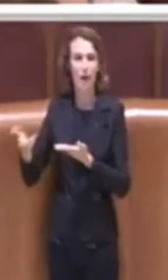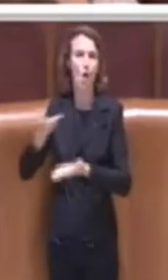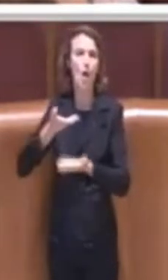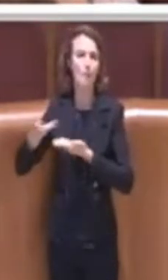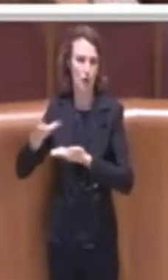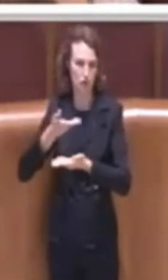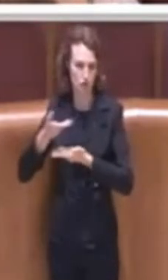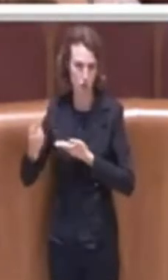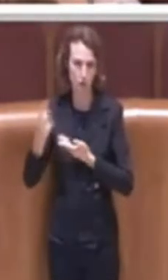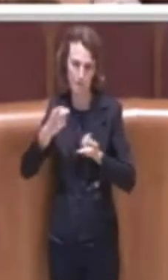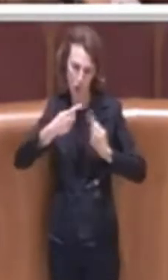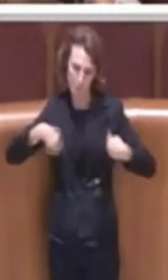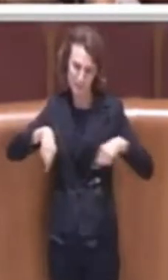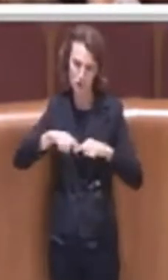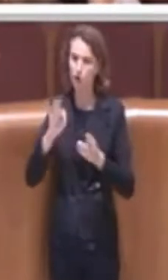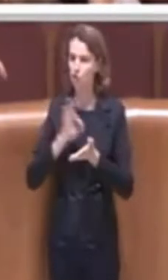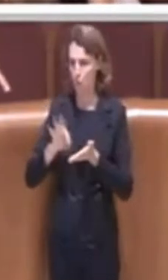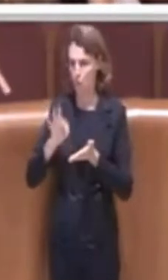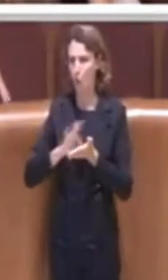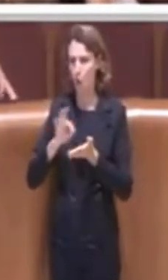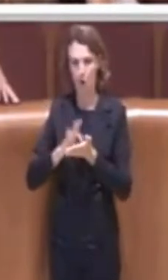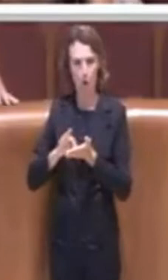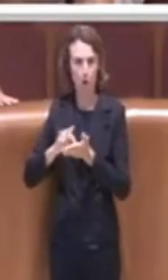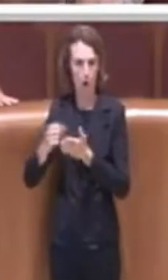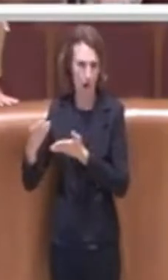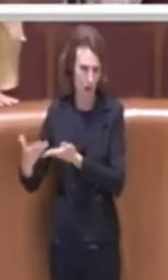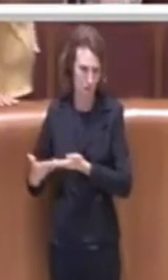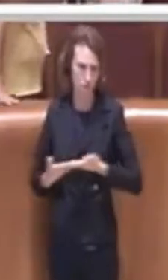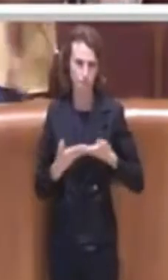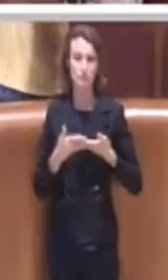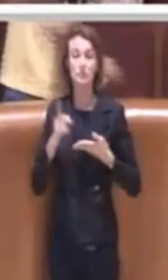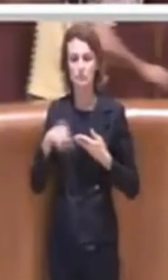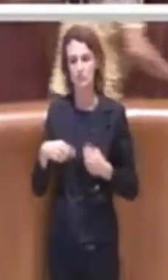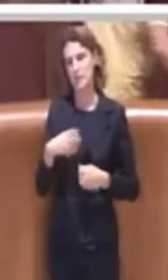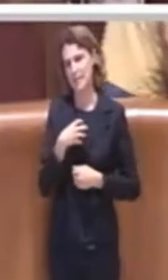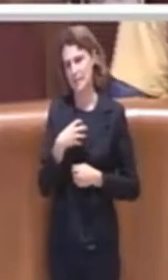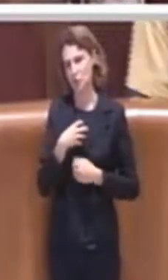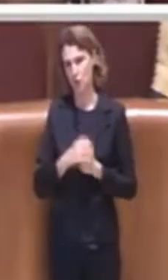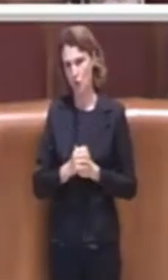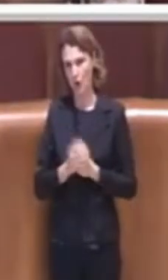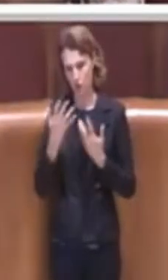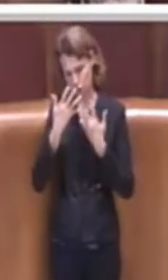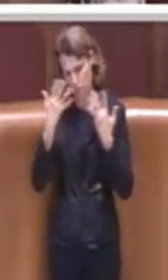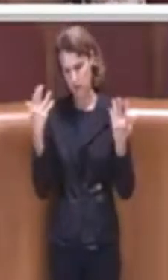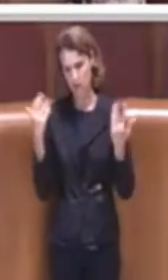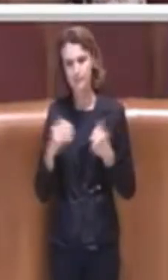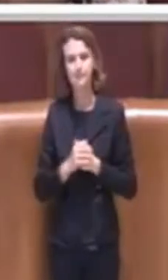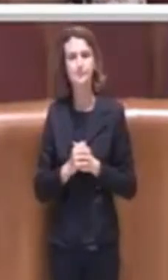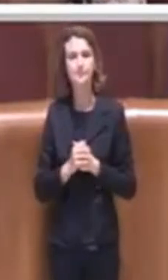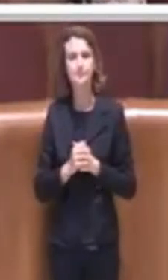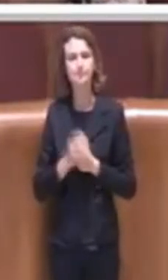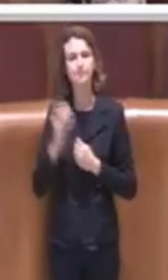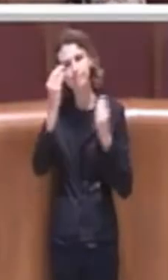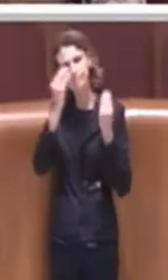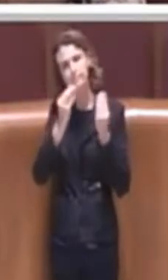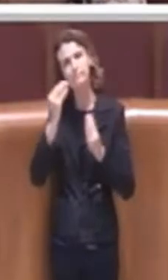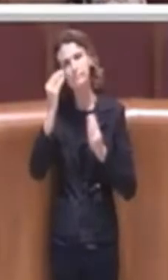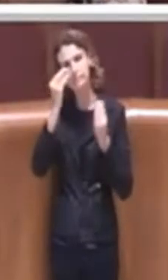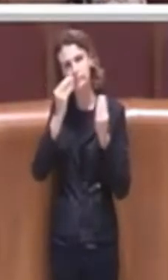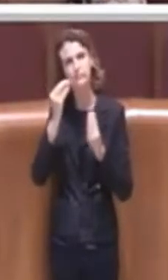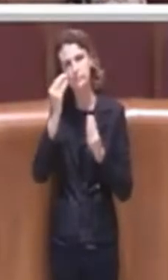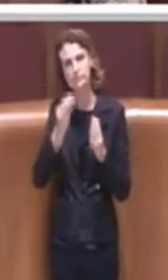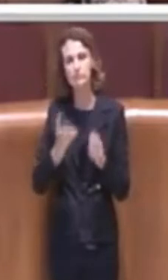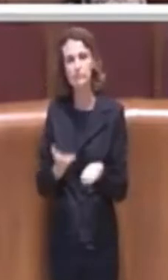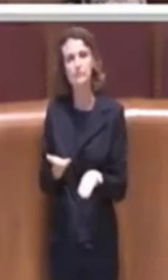commissione scuola ovviamente anche con l'assessorato. quindi pensavamo di